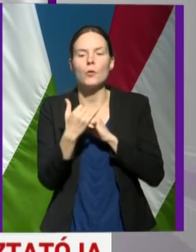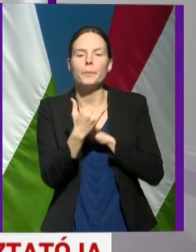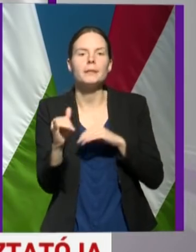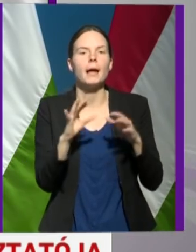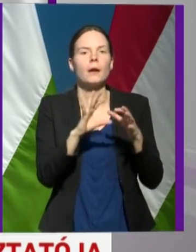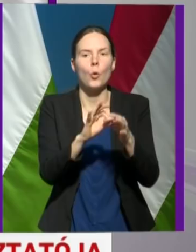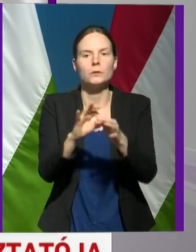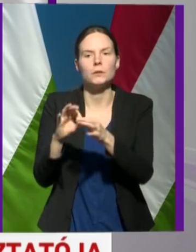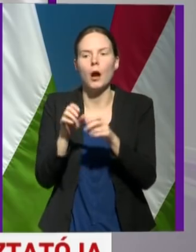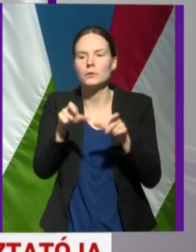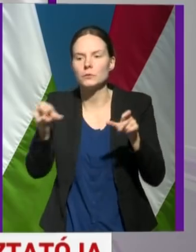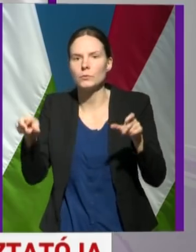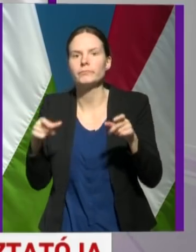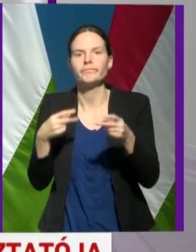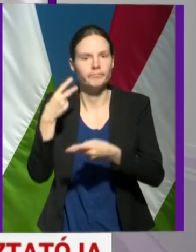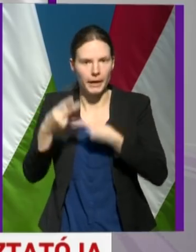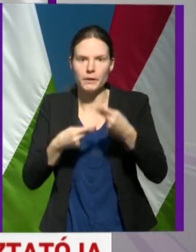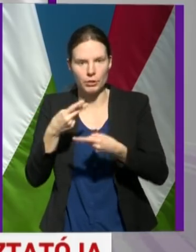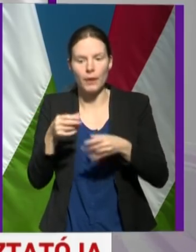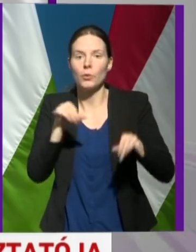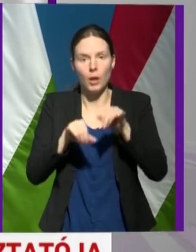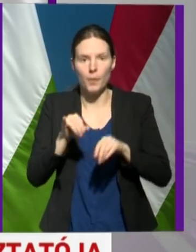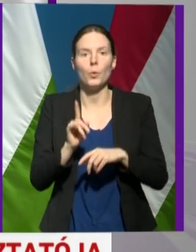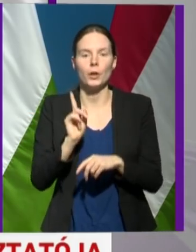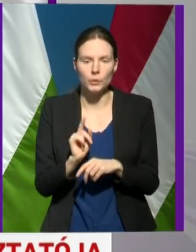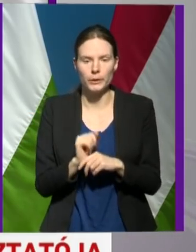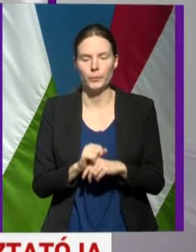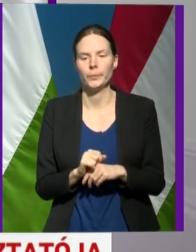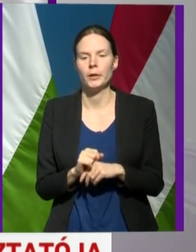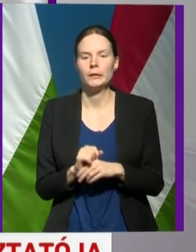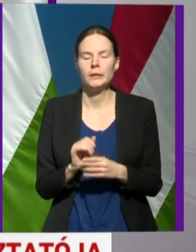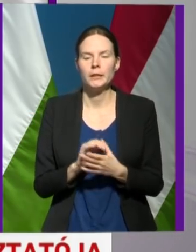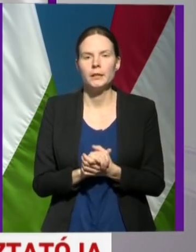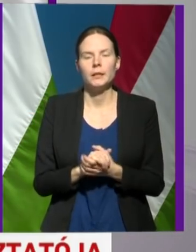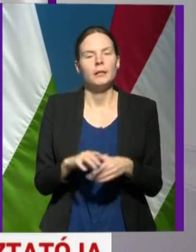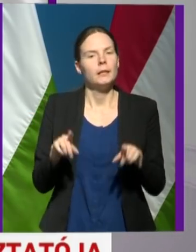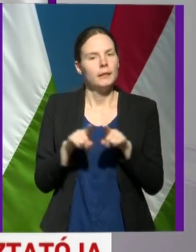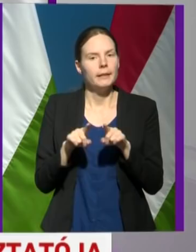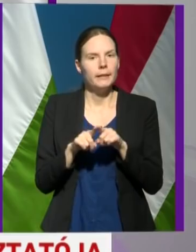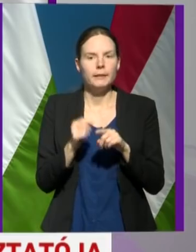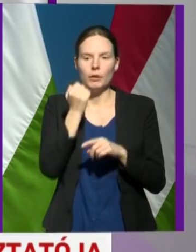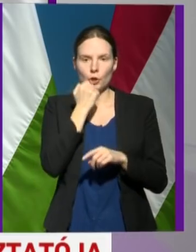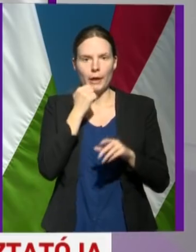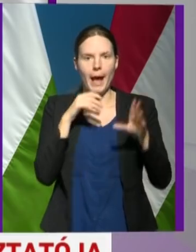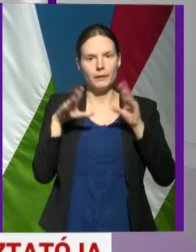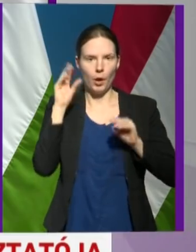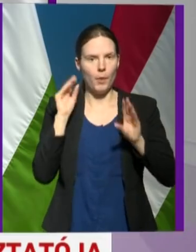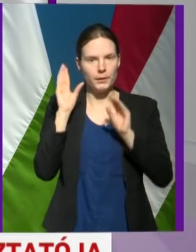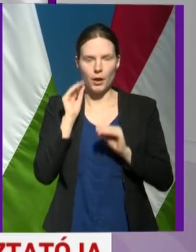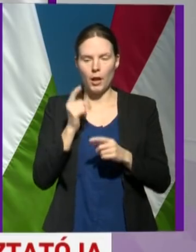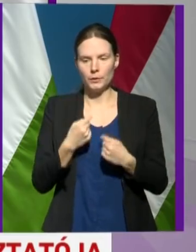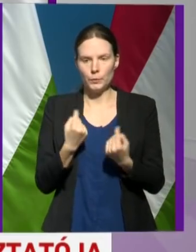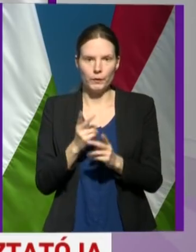megvizsgáljuk laboratóriummal. Így lett saját tapasztalatunk is arról,